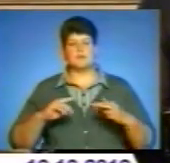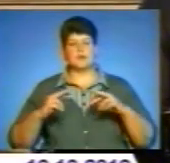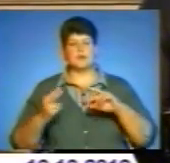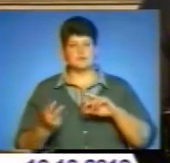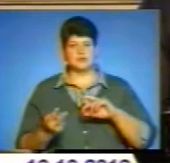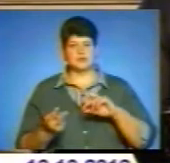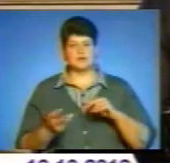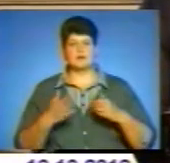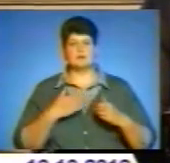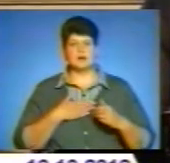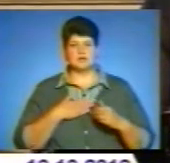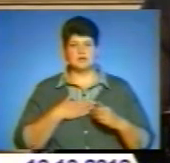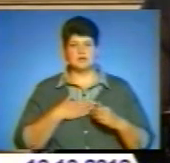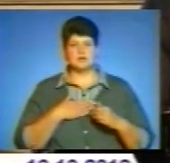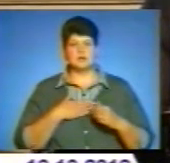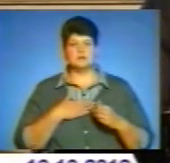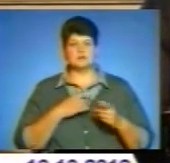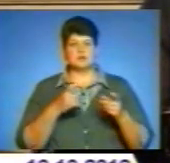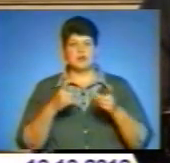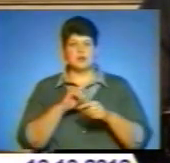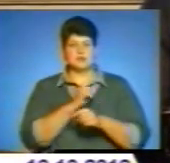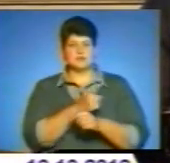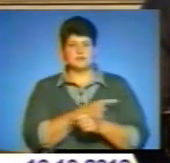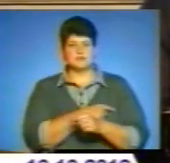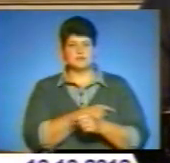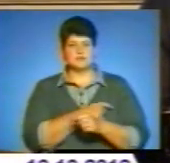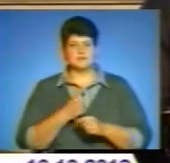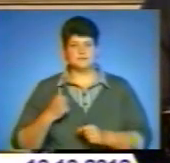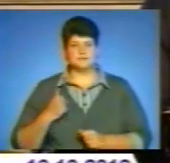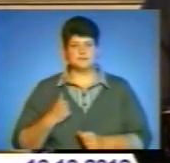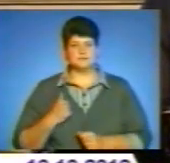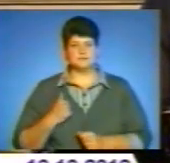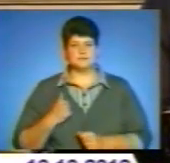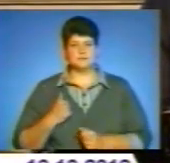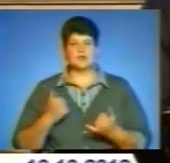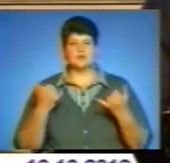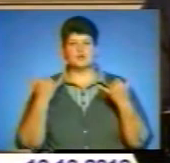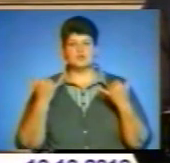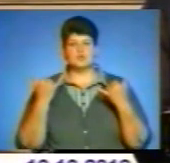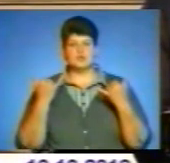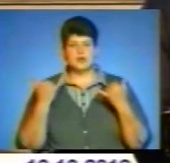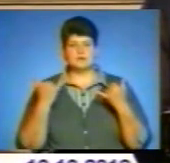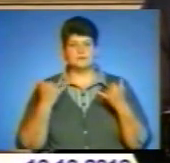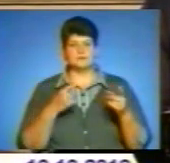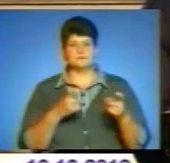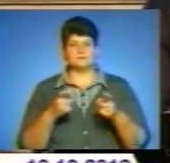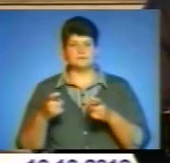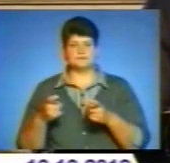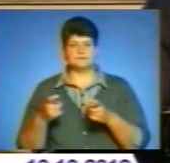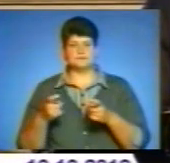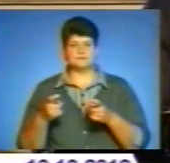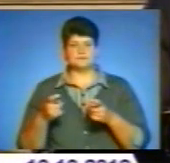Переоснащення наших Збройних сил з сучасніми